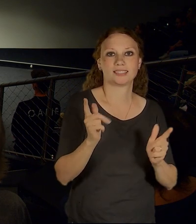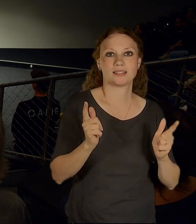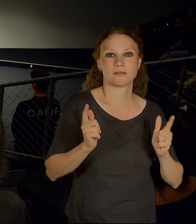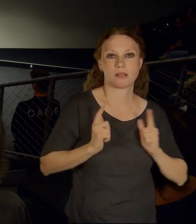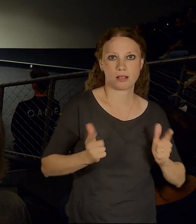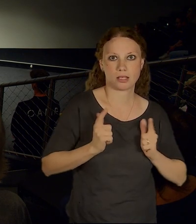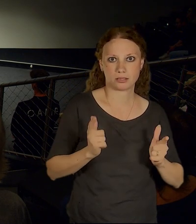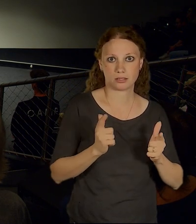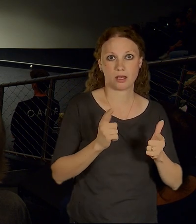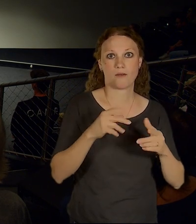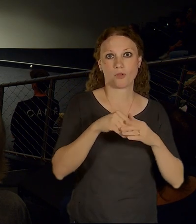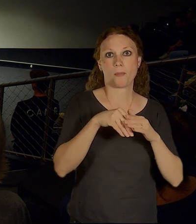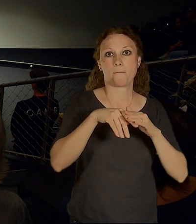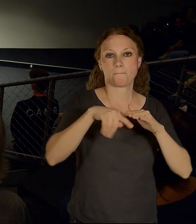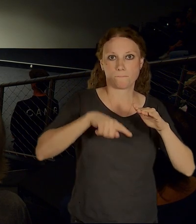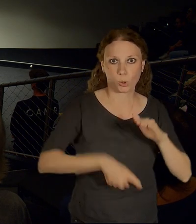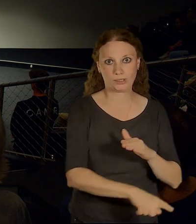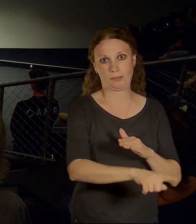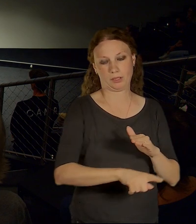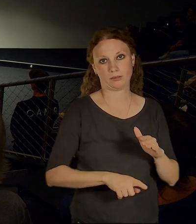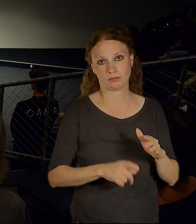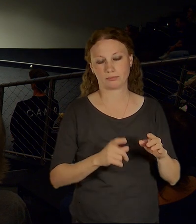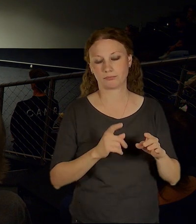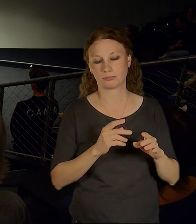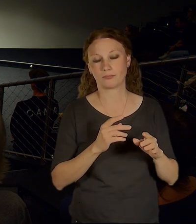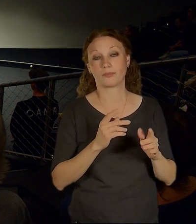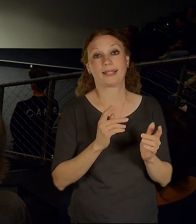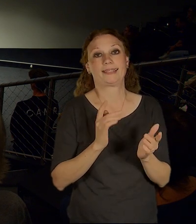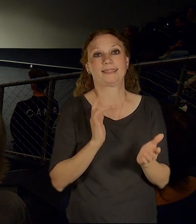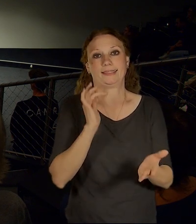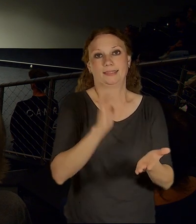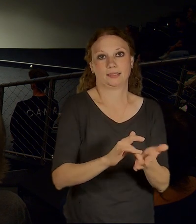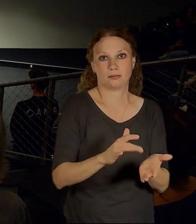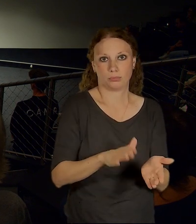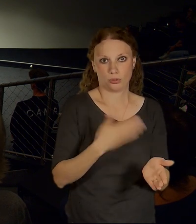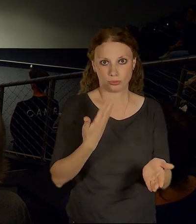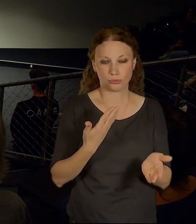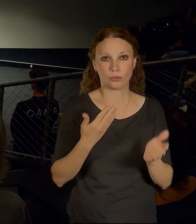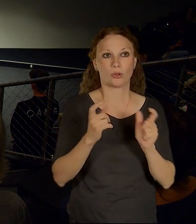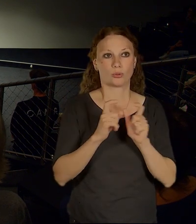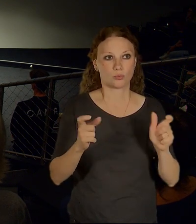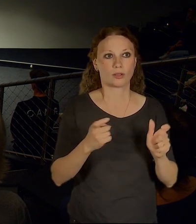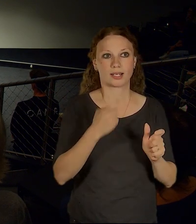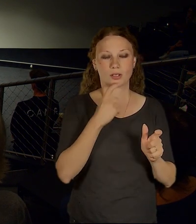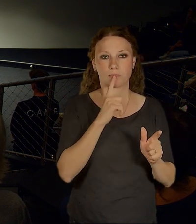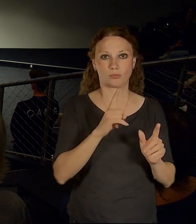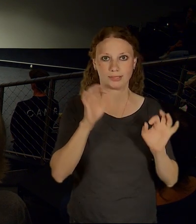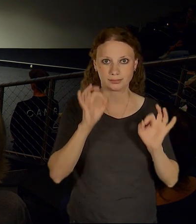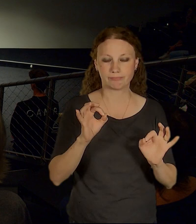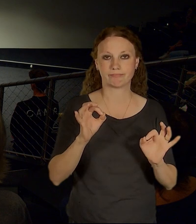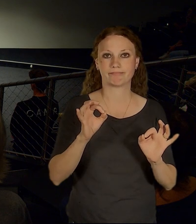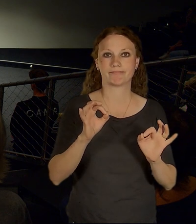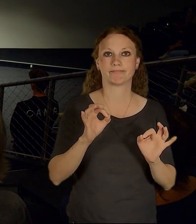podzemních linkách a to proto, protože chceme co nejkomfortnější přestup těch